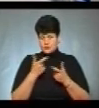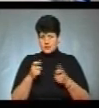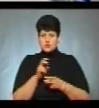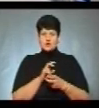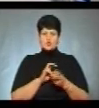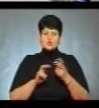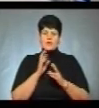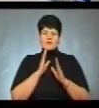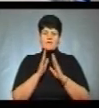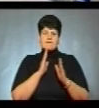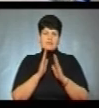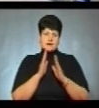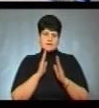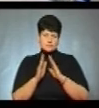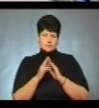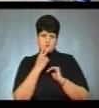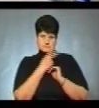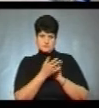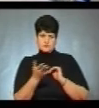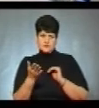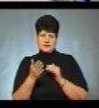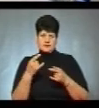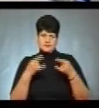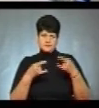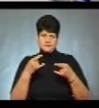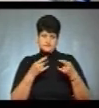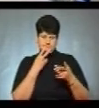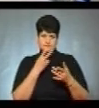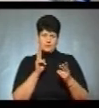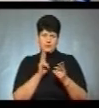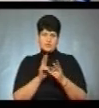нашій фейсбук-сторінці. Посилання ви бачите на своїх екранах. Побачимось!